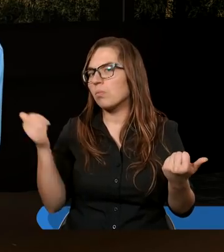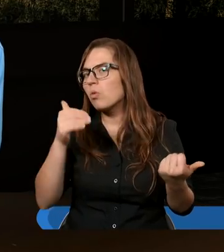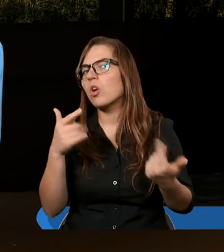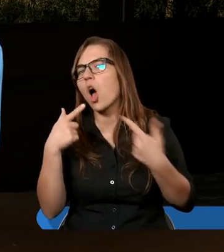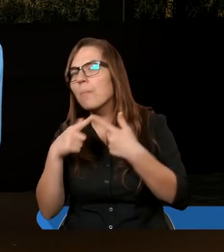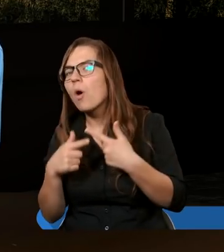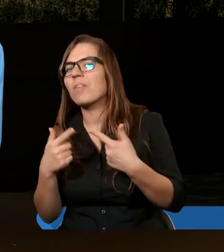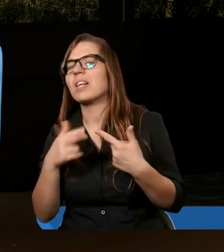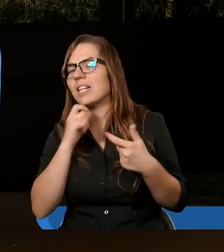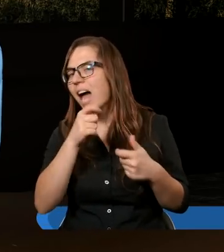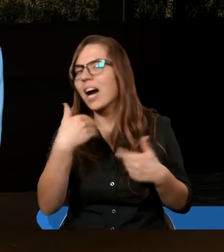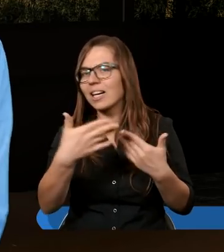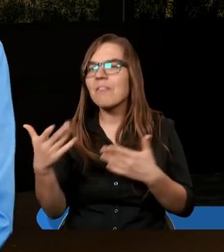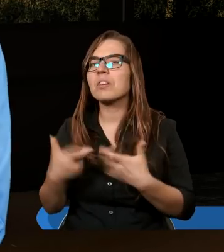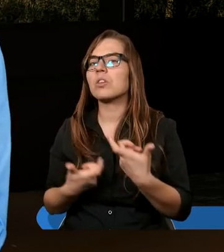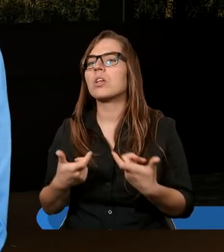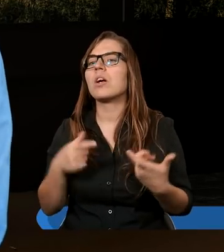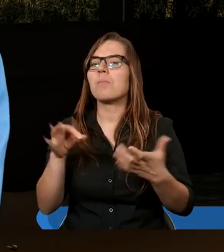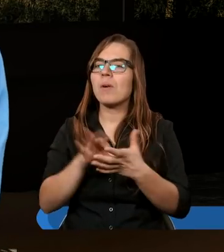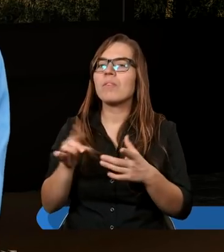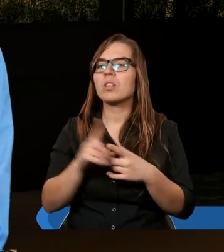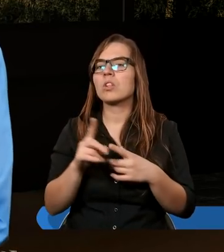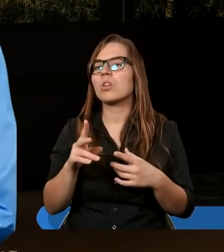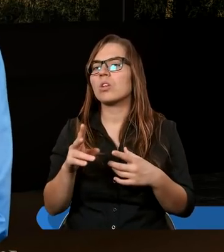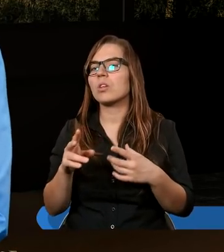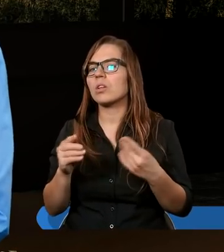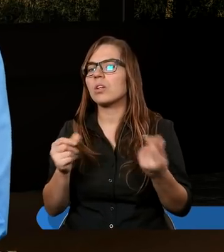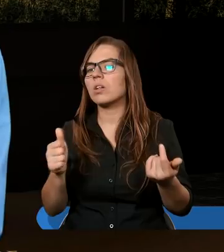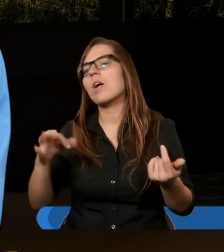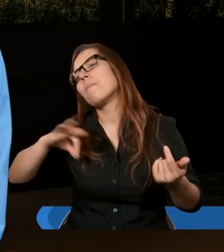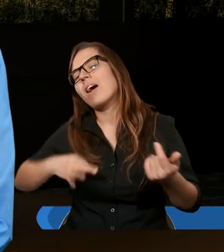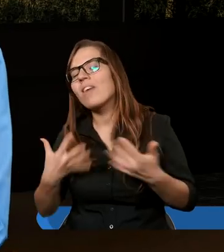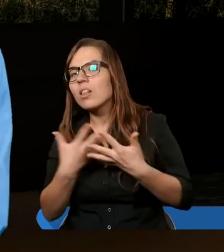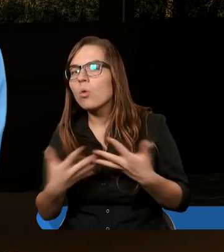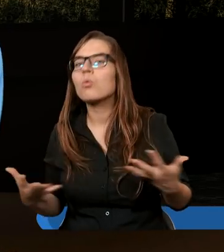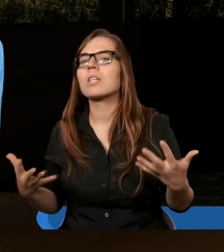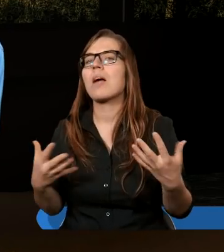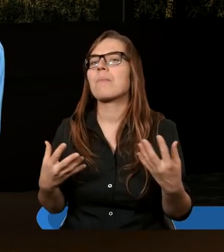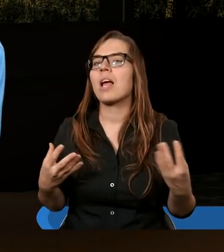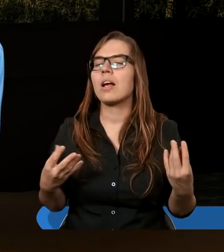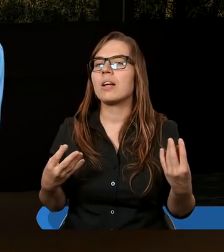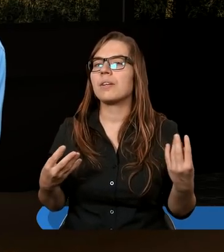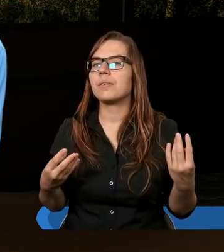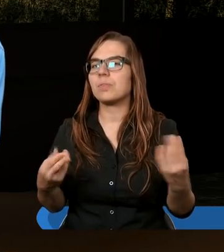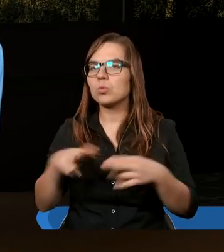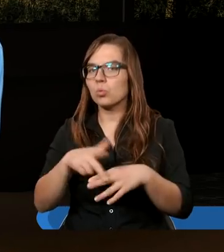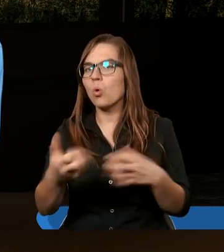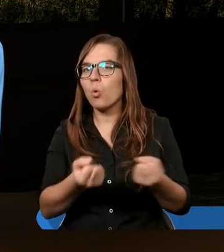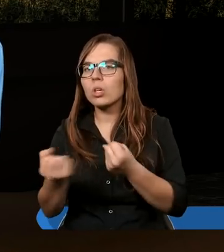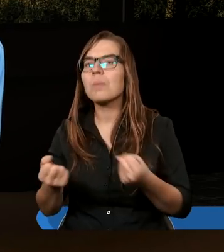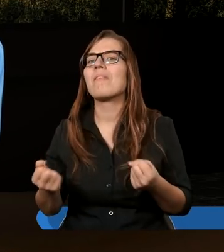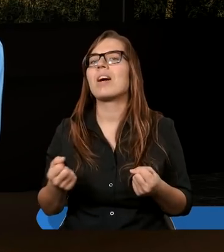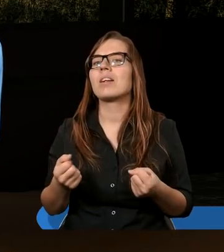odpowiednie dary. Oczywiście każdy miał również swoją prywatną ziemię, z której się utrzymywał.